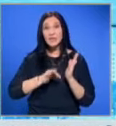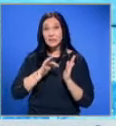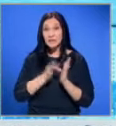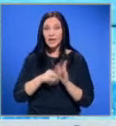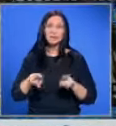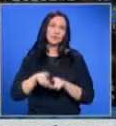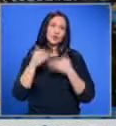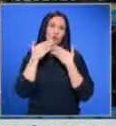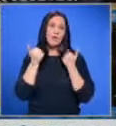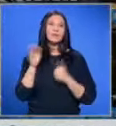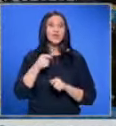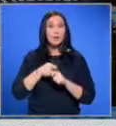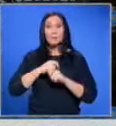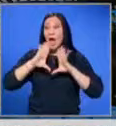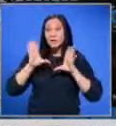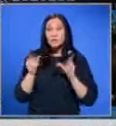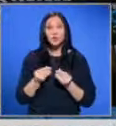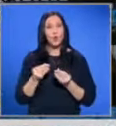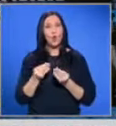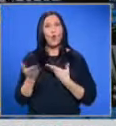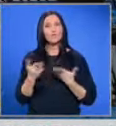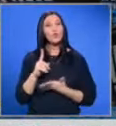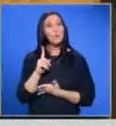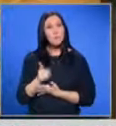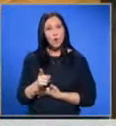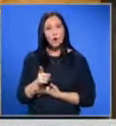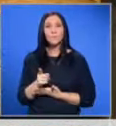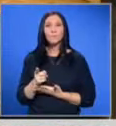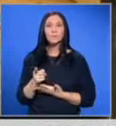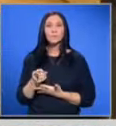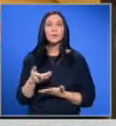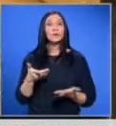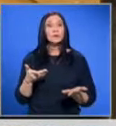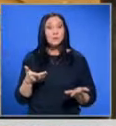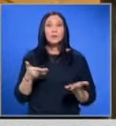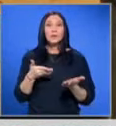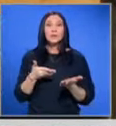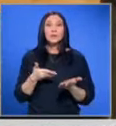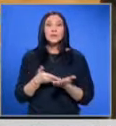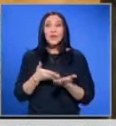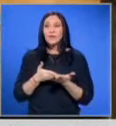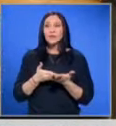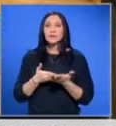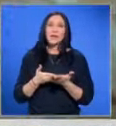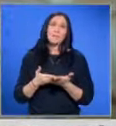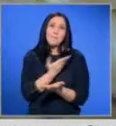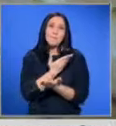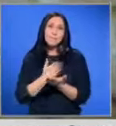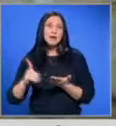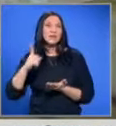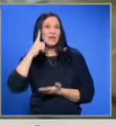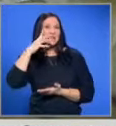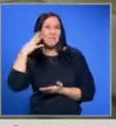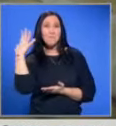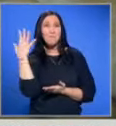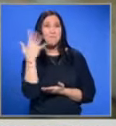също няма. Ще направя всичко каквото мога, за да се развенчае той емит, че